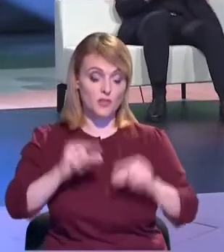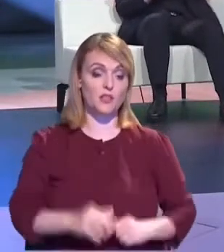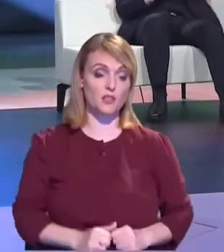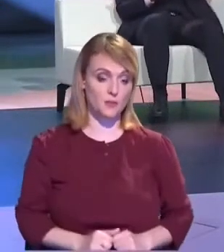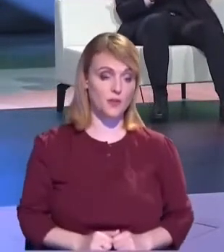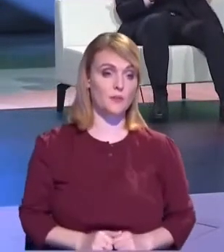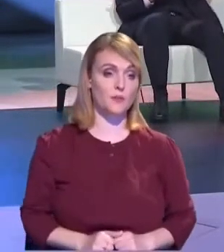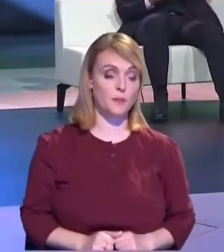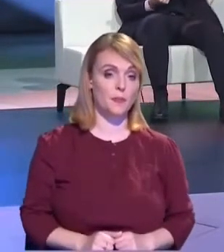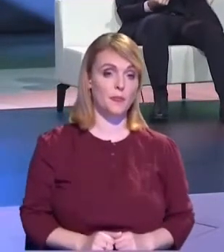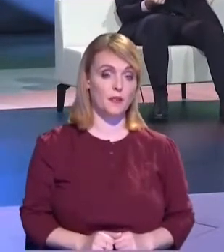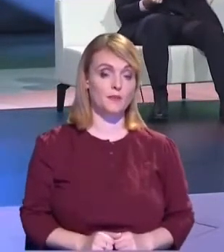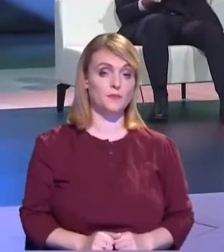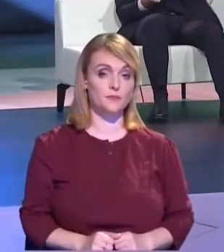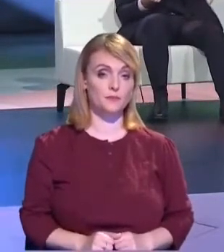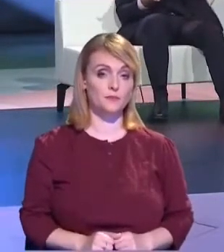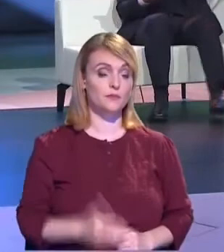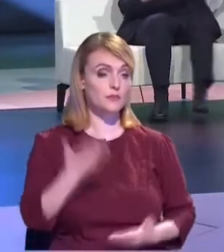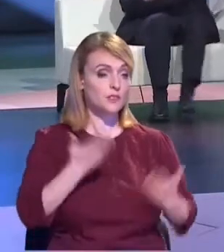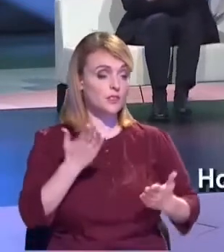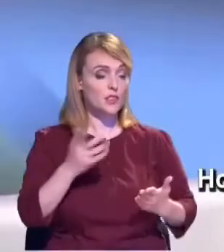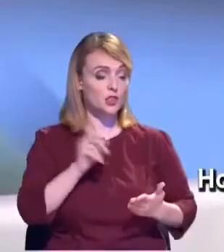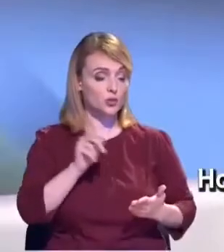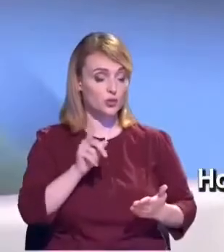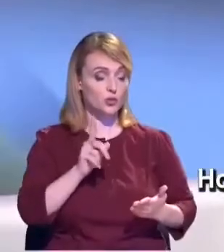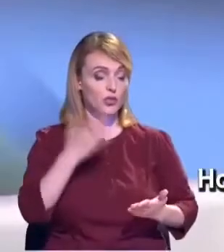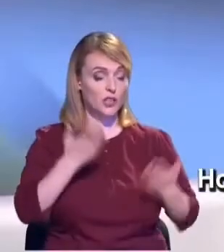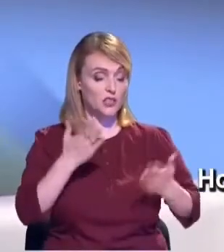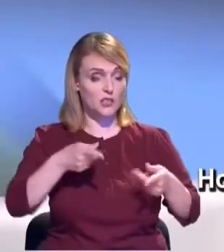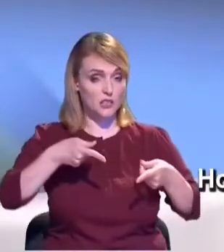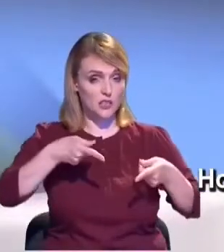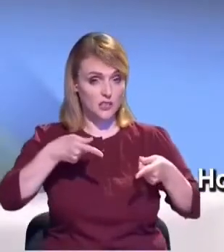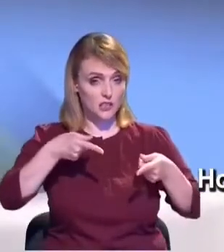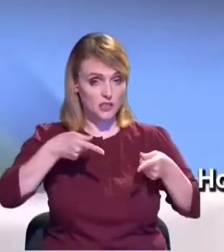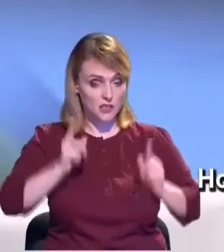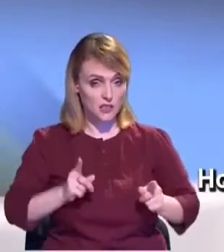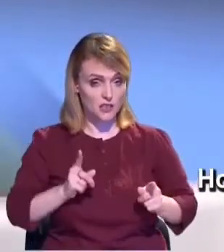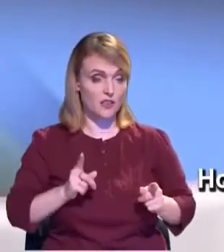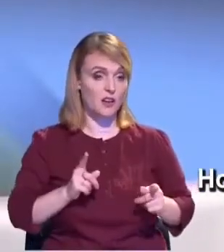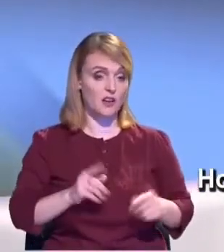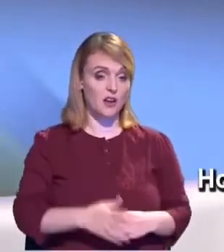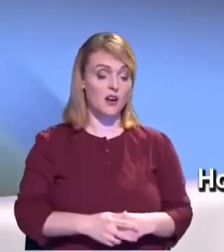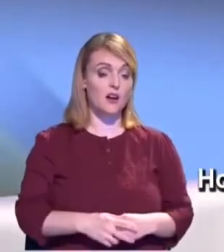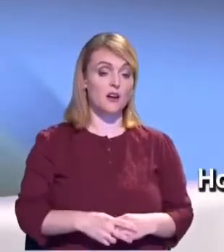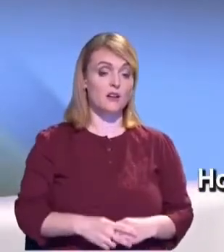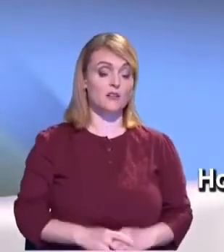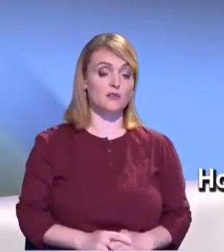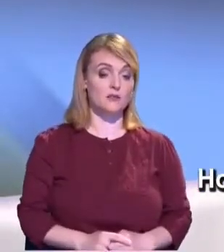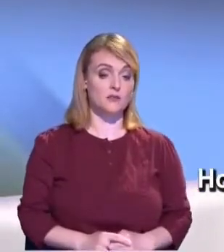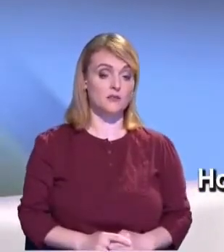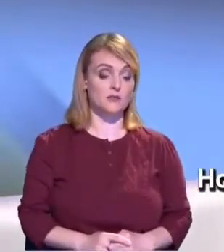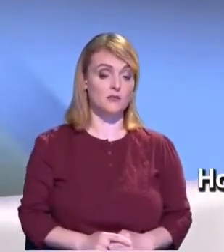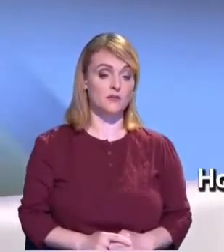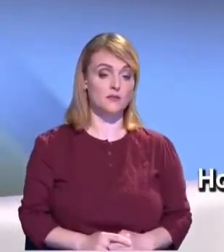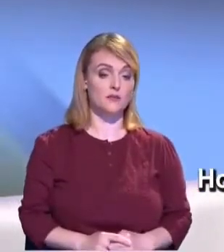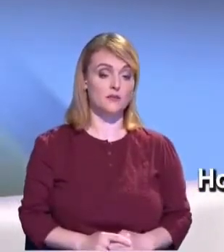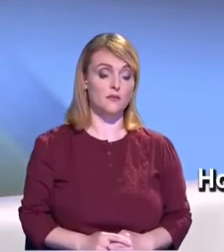menționat, deci, ceea ce este, deci, într-adevăr, este, dar aceasta e la prima etapă, respectiv, deci,